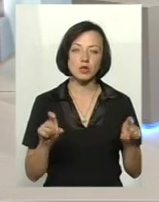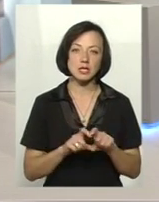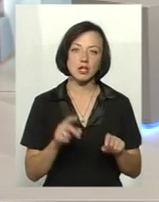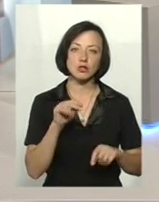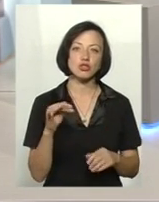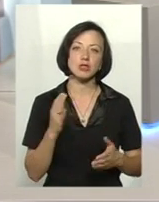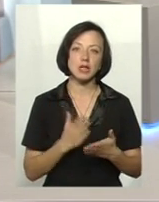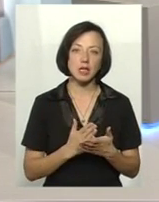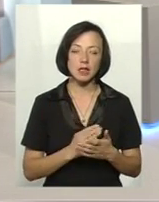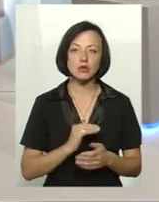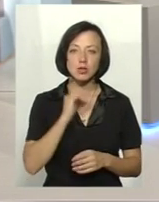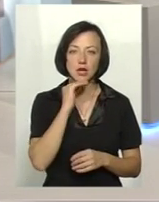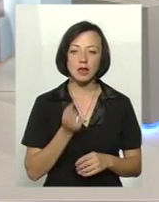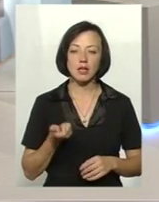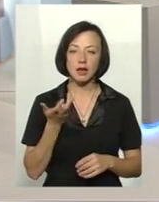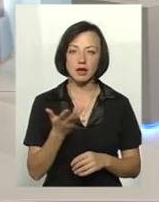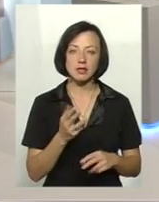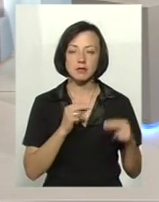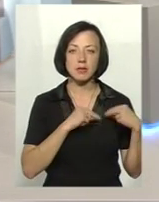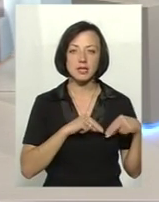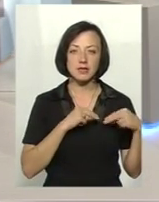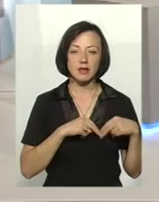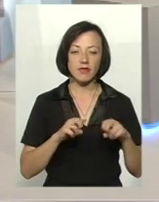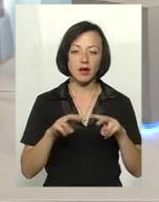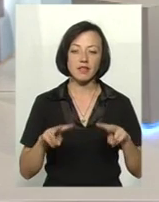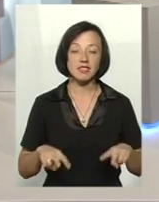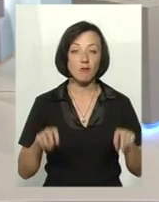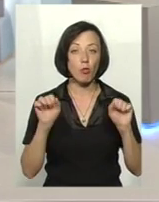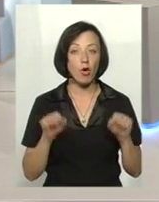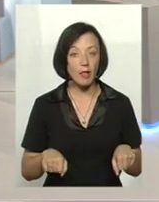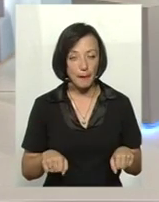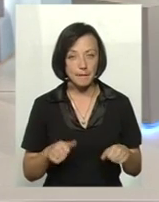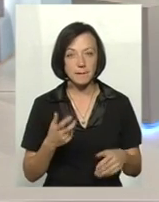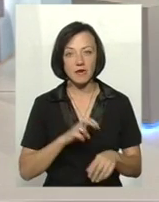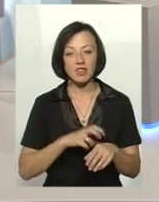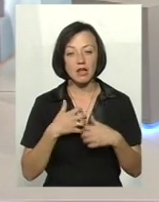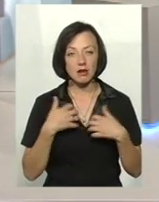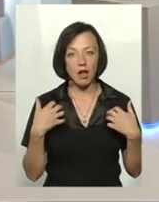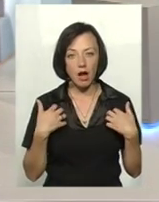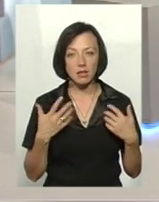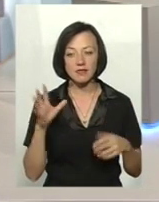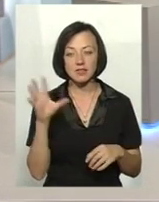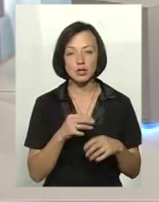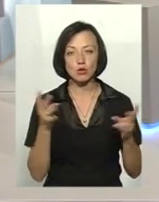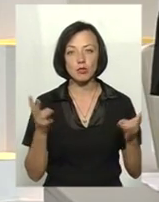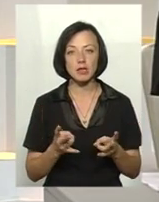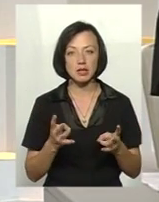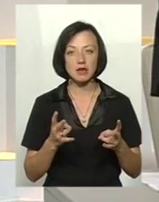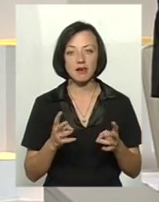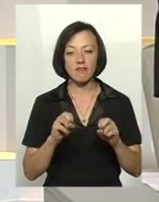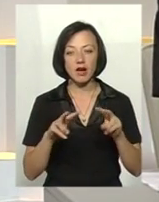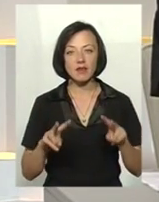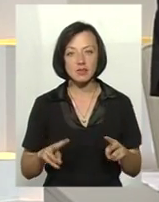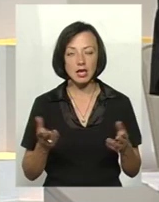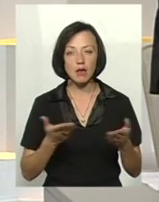достатня кількість фахівців, які могли б, ветеринарний лікар, всі необхідні фахівці, які